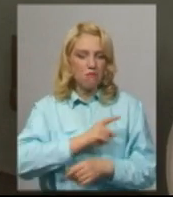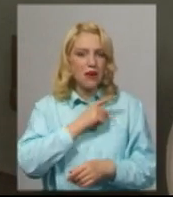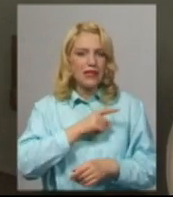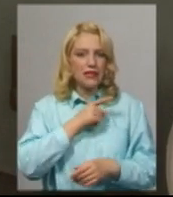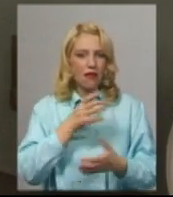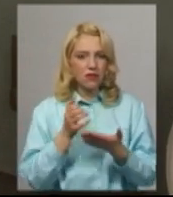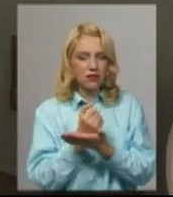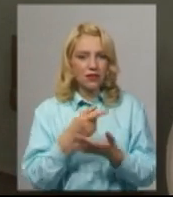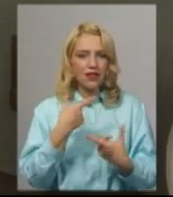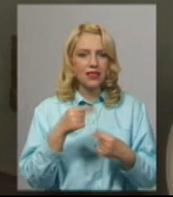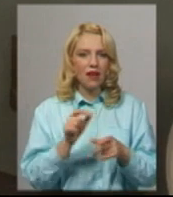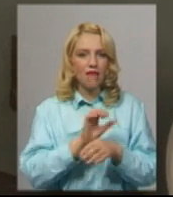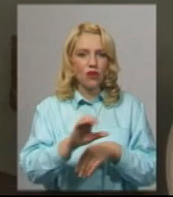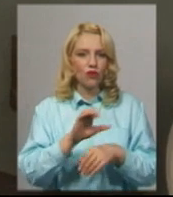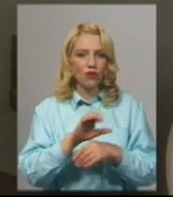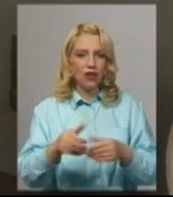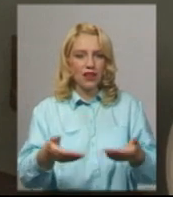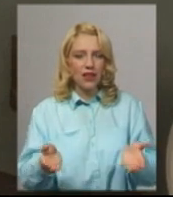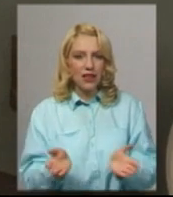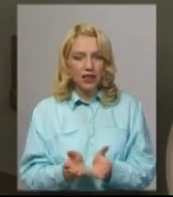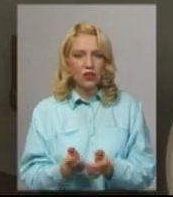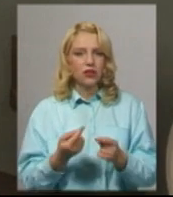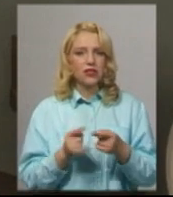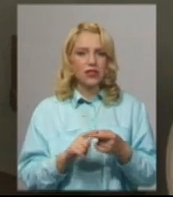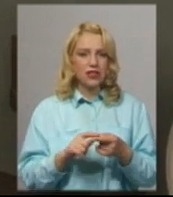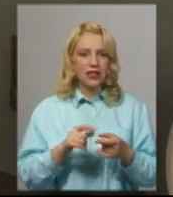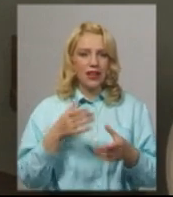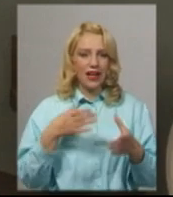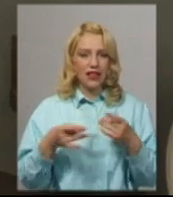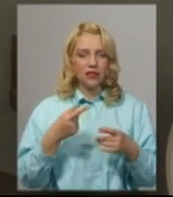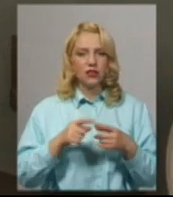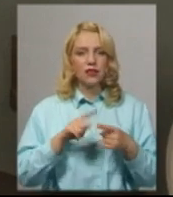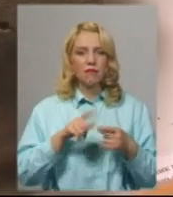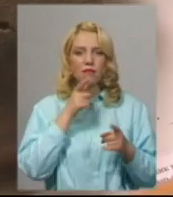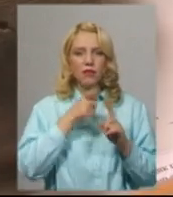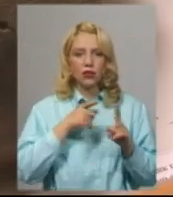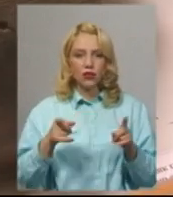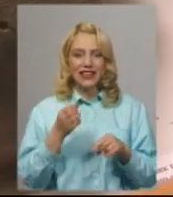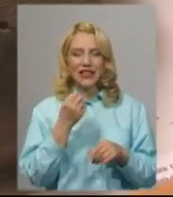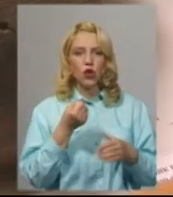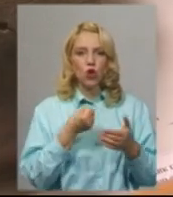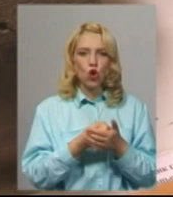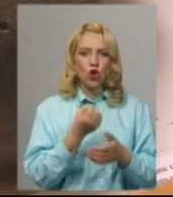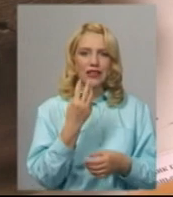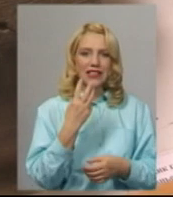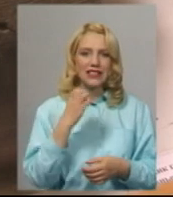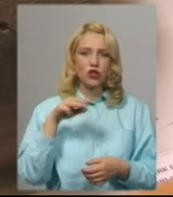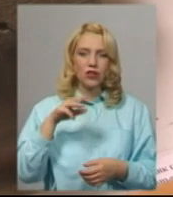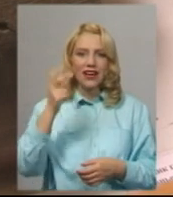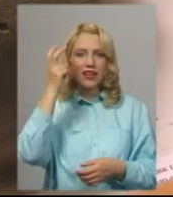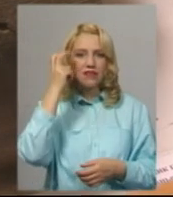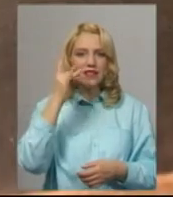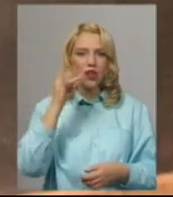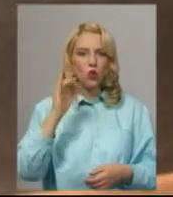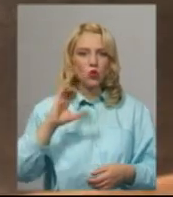кар'єр глиняний, він працював до періоду Київської Русі, до 13 століття. Під час розкопу при будівництві об